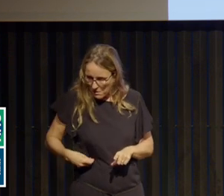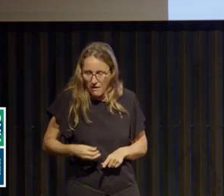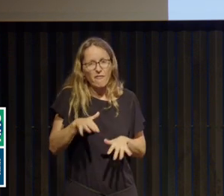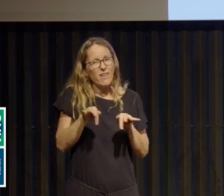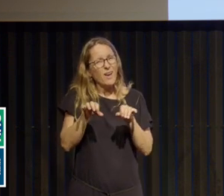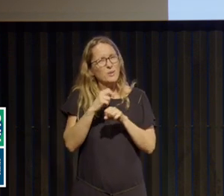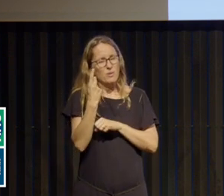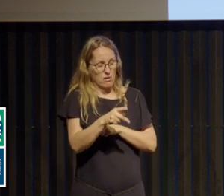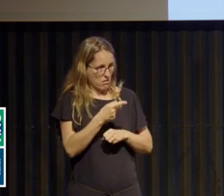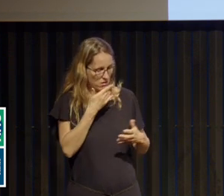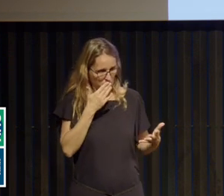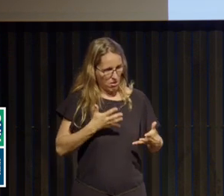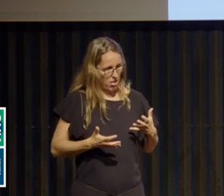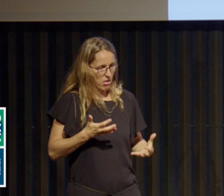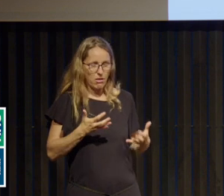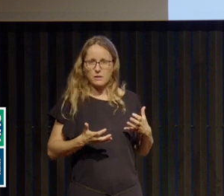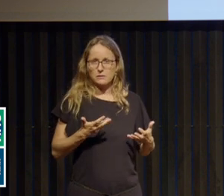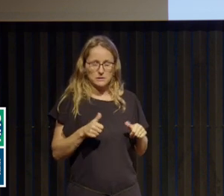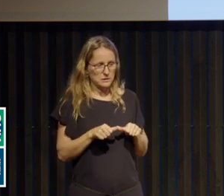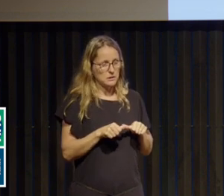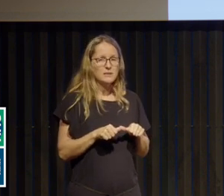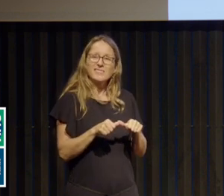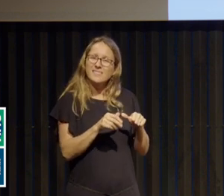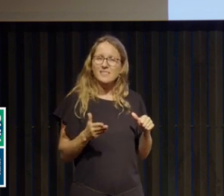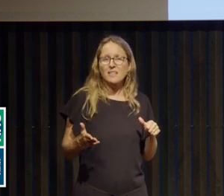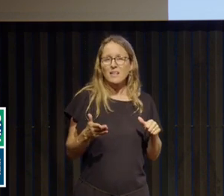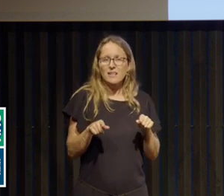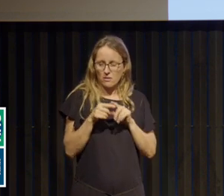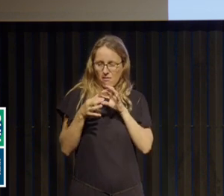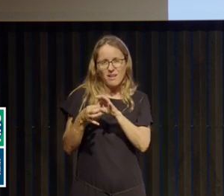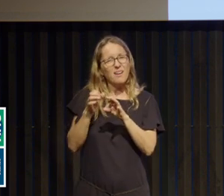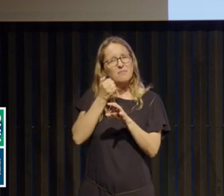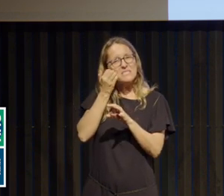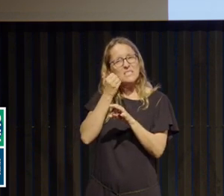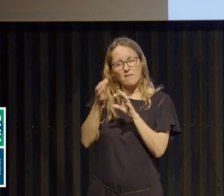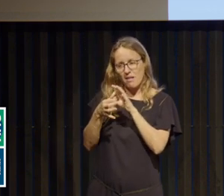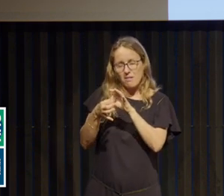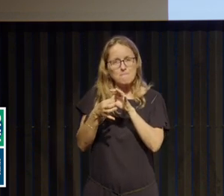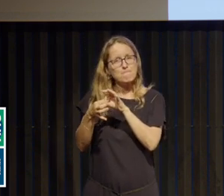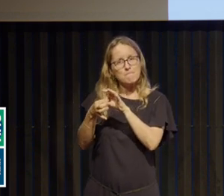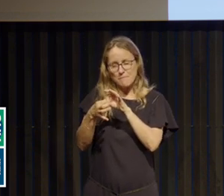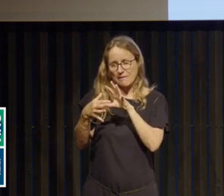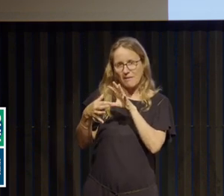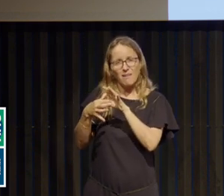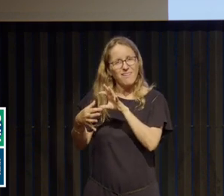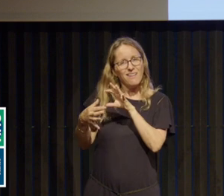déstabilisés et puis le lien affectif est de plus en plus parasité, noyauté par les symptômes de la maladie.